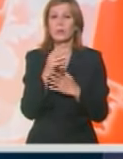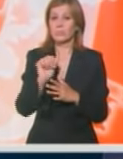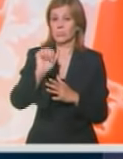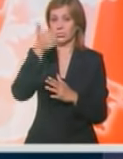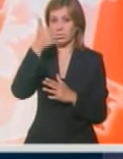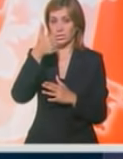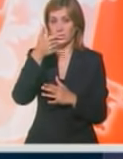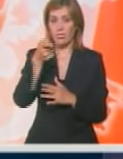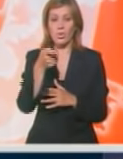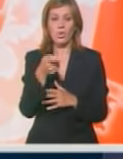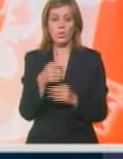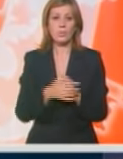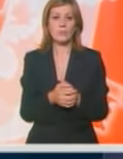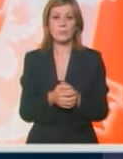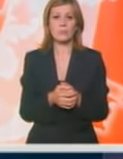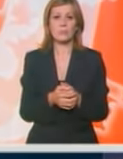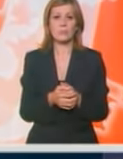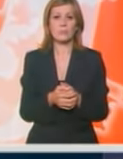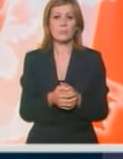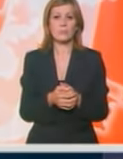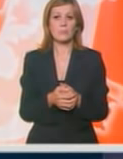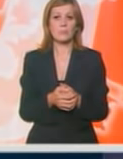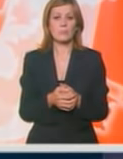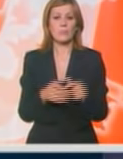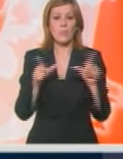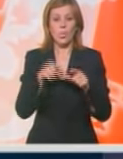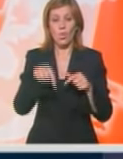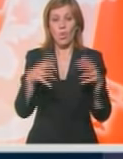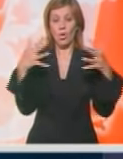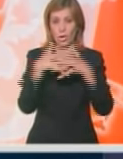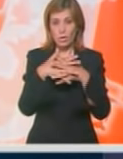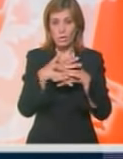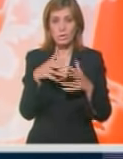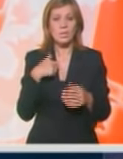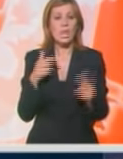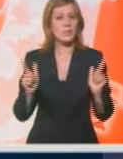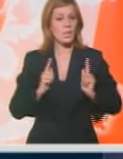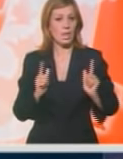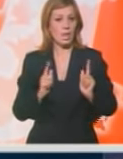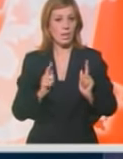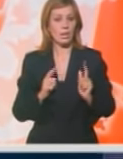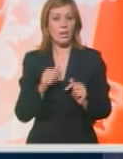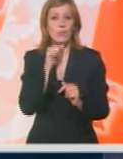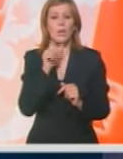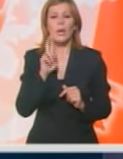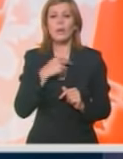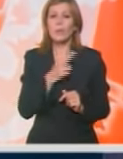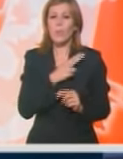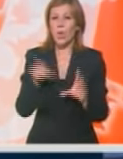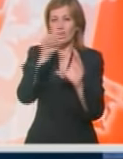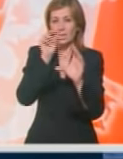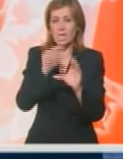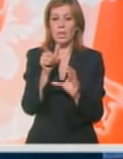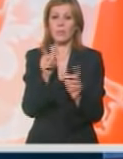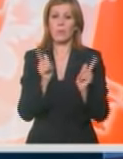u ovoj rundi, nagam se i imamo za cilj da pokušamo